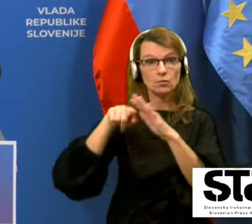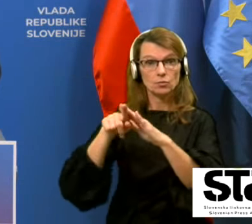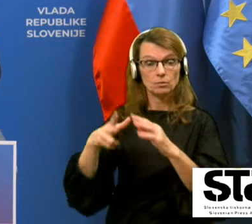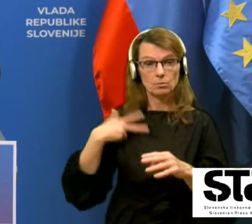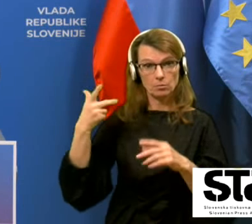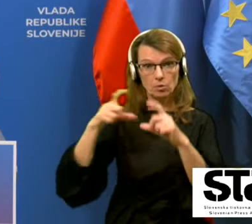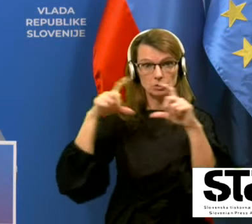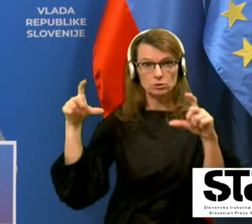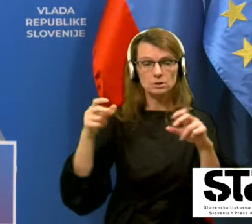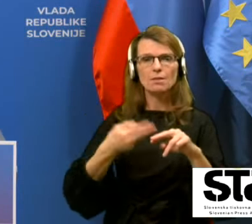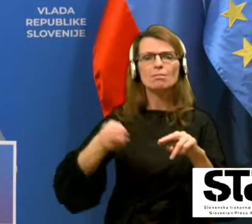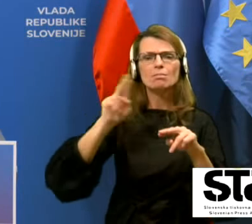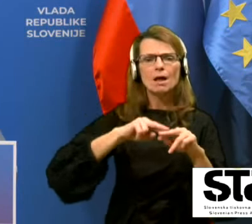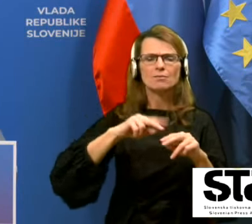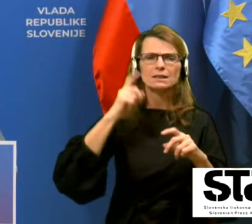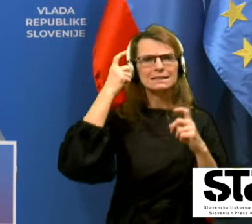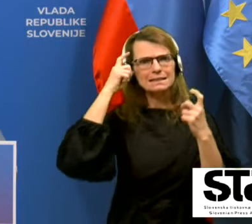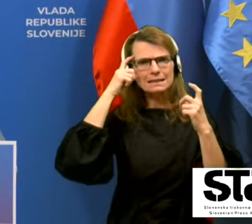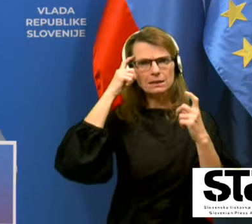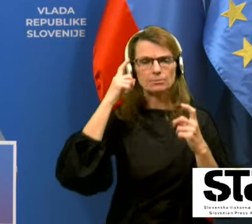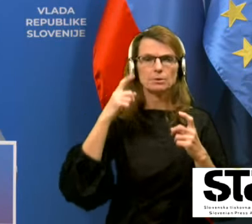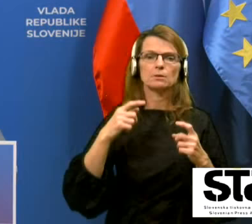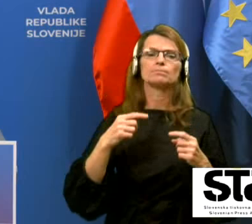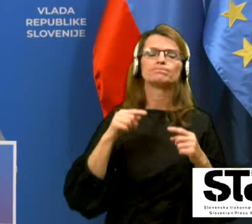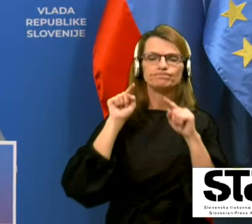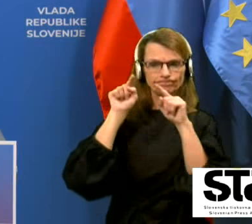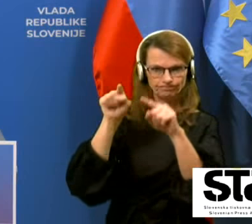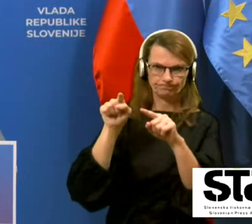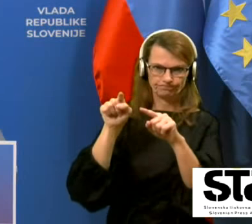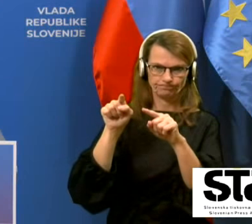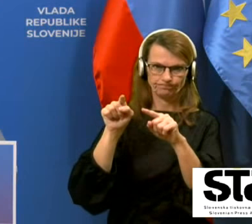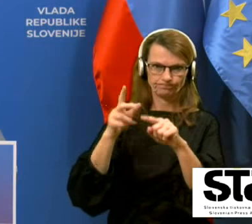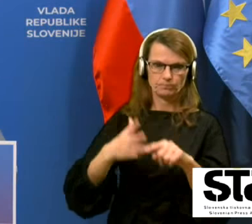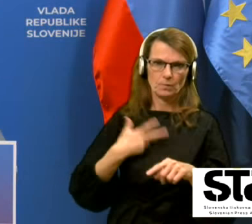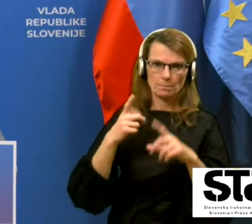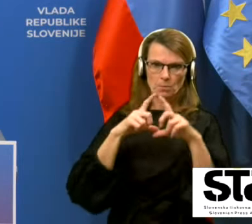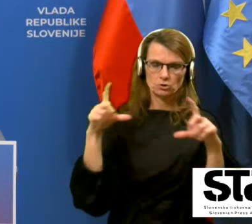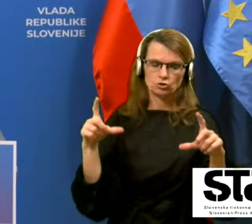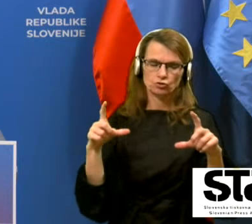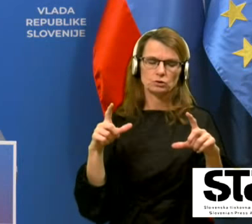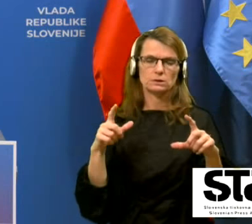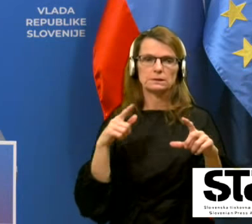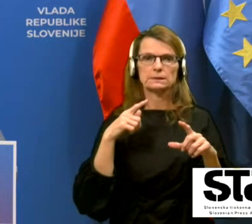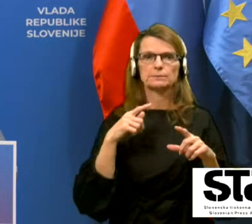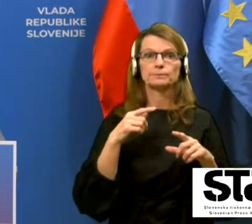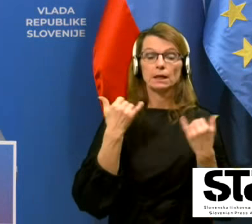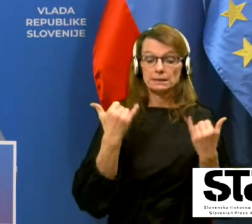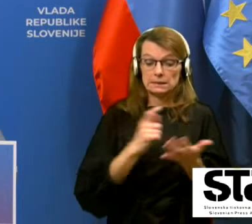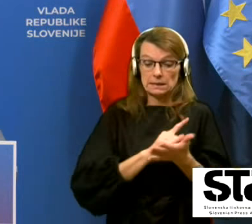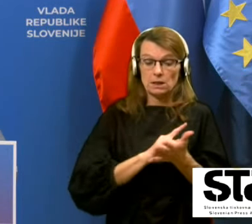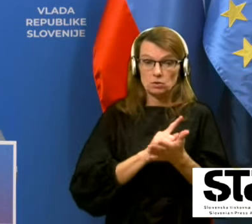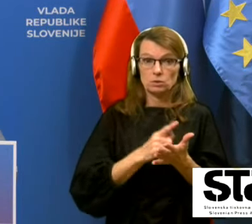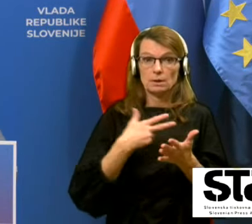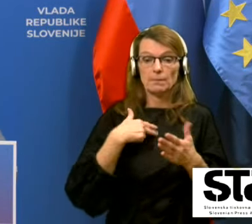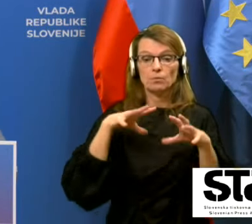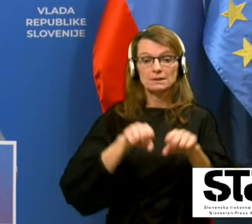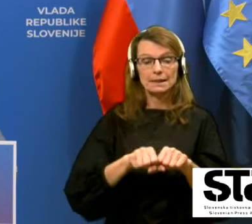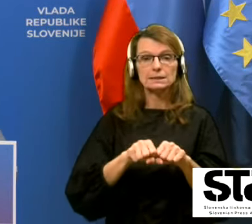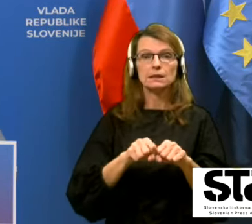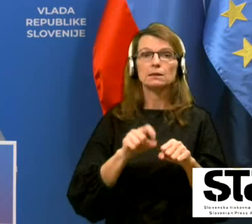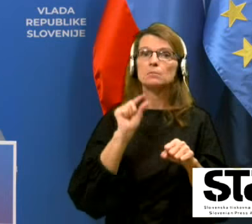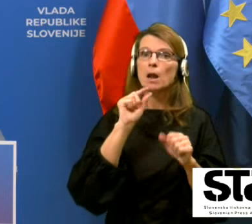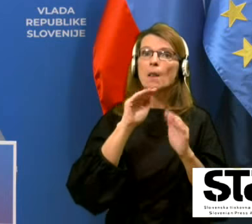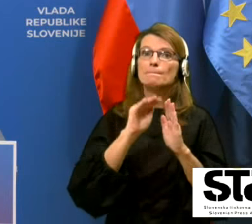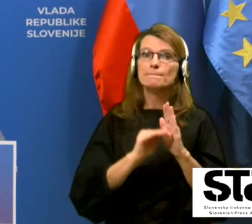skrbi polagamo v to smer. Kot ste slišali danes, imamo v tem trenutku zasedanji nekaj